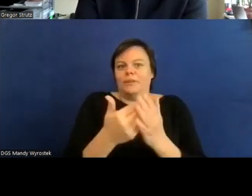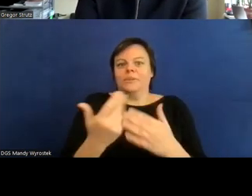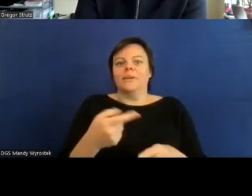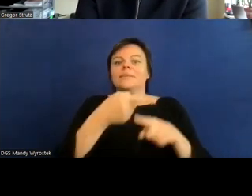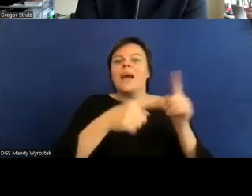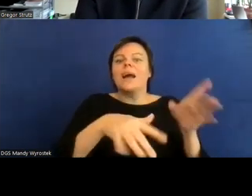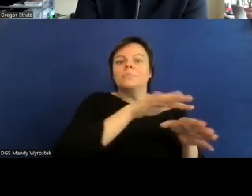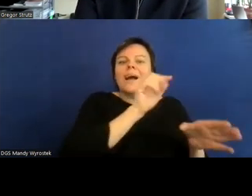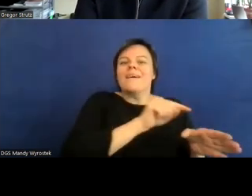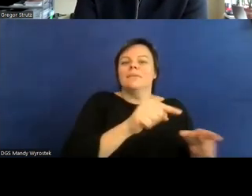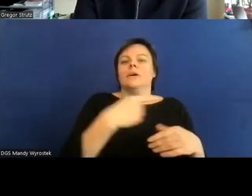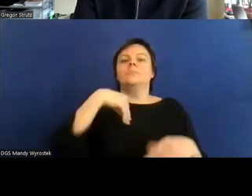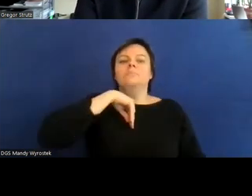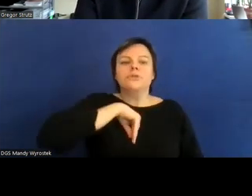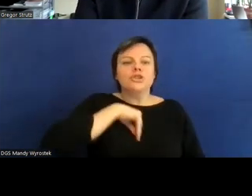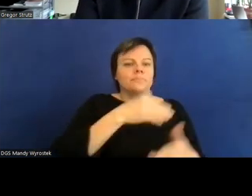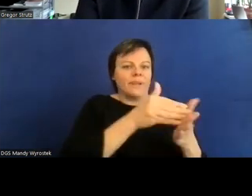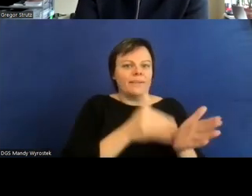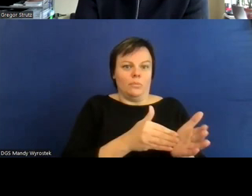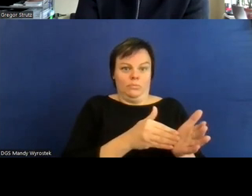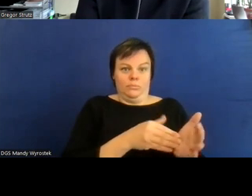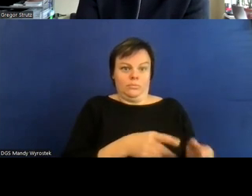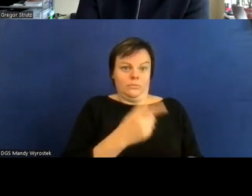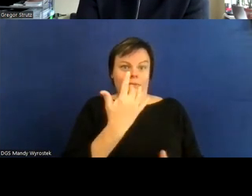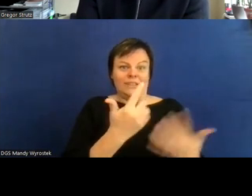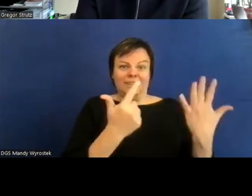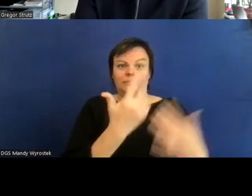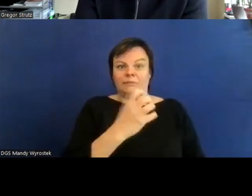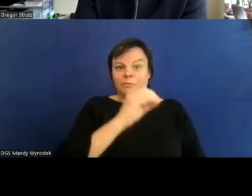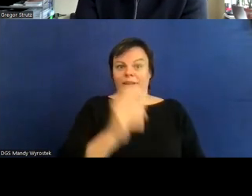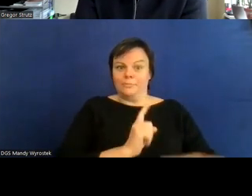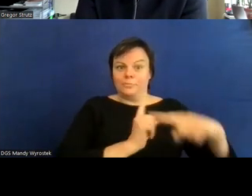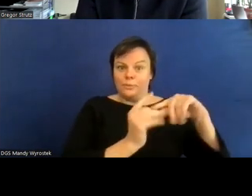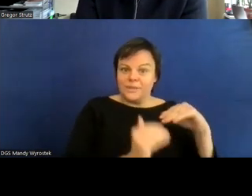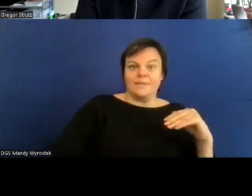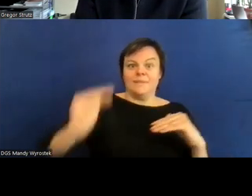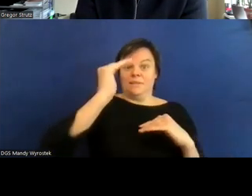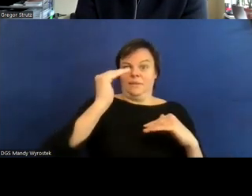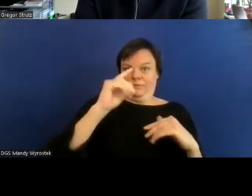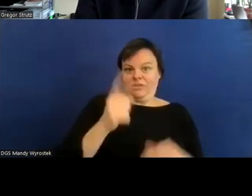prozent auch hier wieder ein gesellschaftlichen diskurs extrem stark ausgeblendet werden